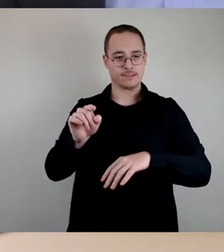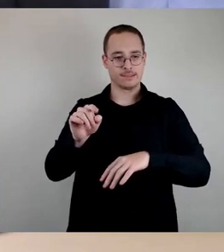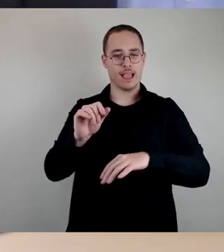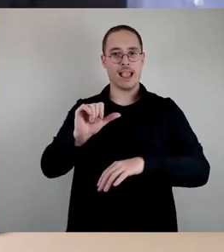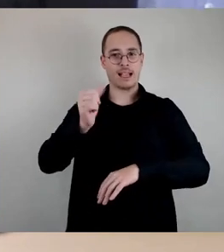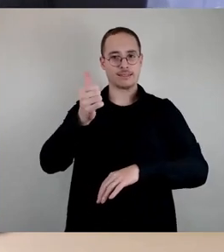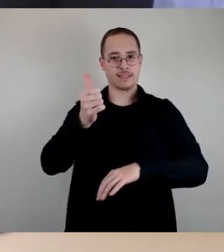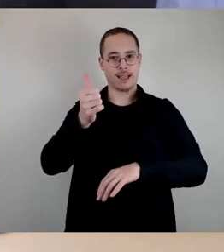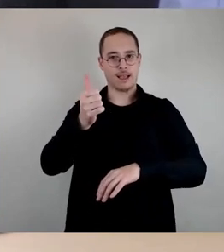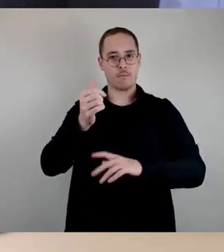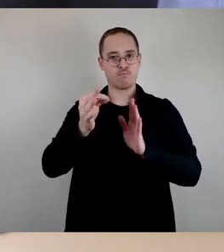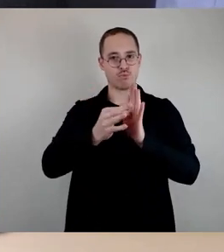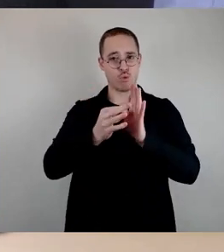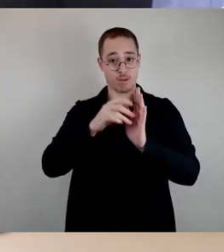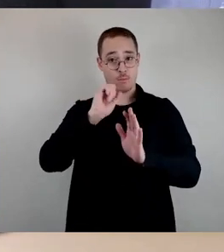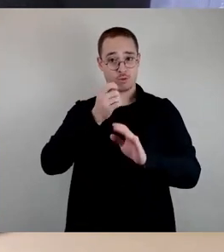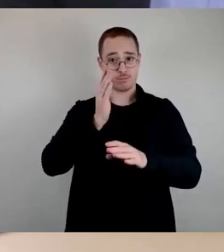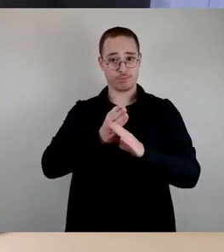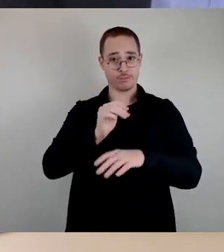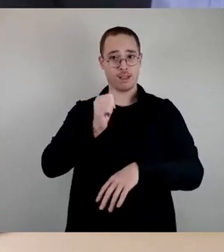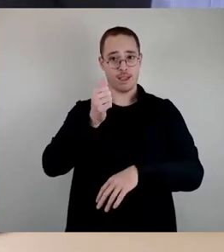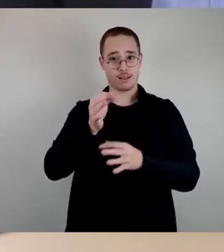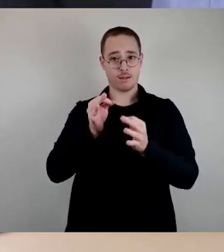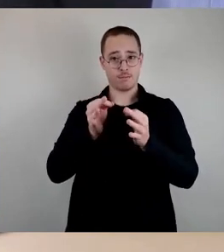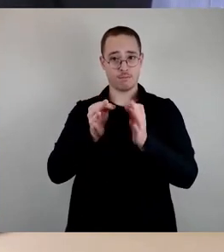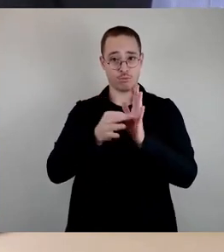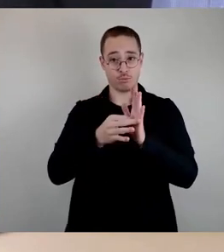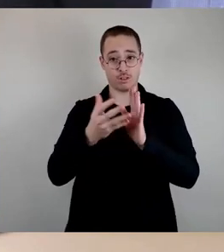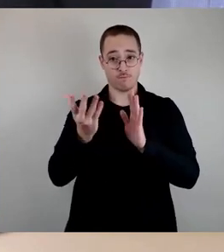nach der Pause des zweiten Sitzungstages